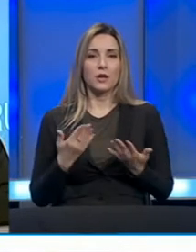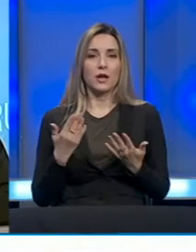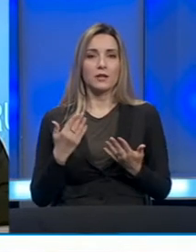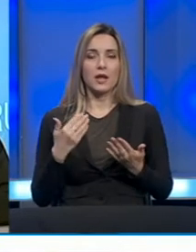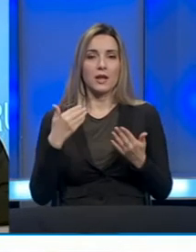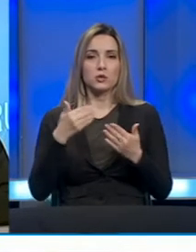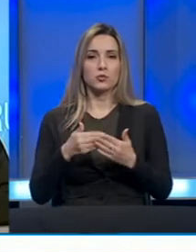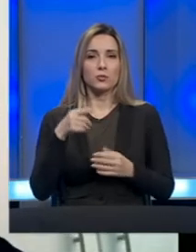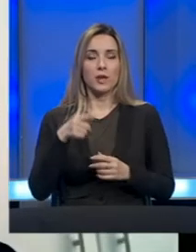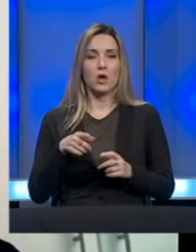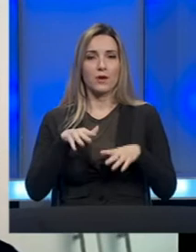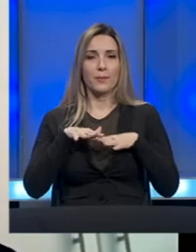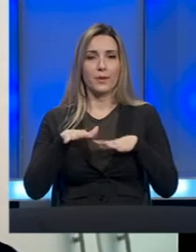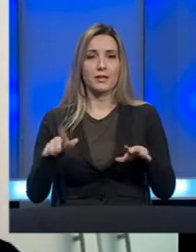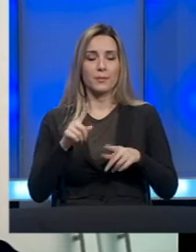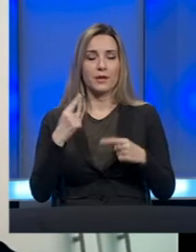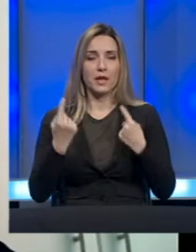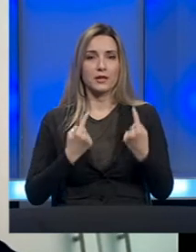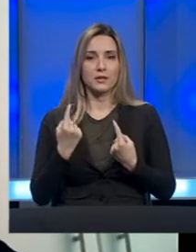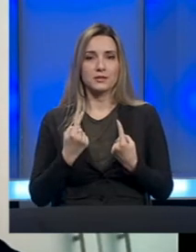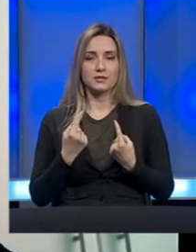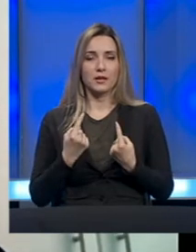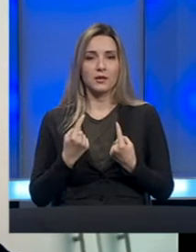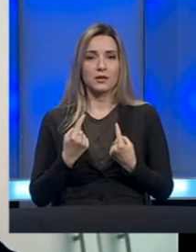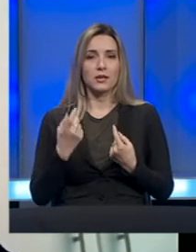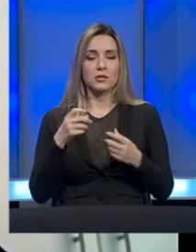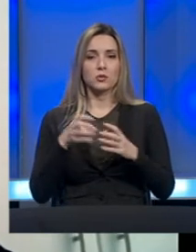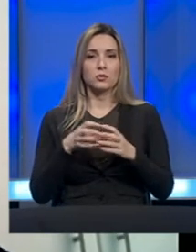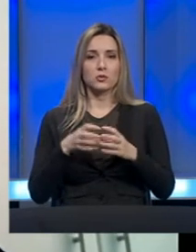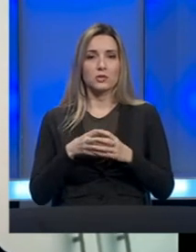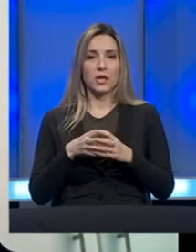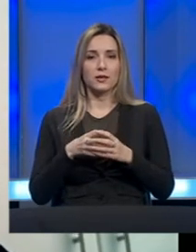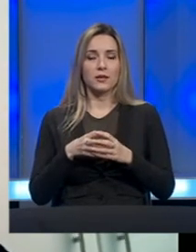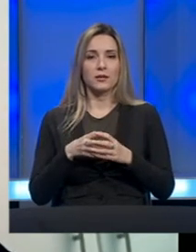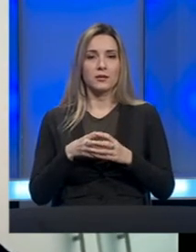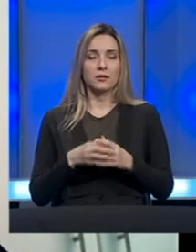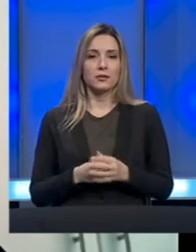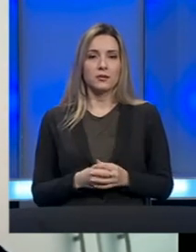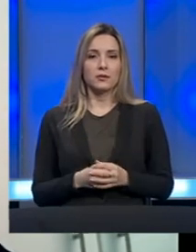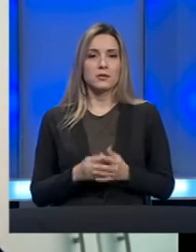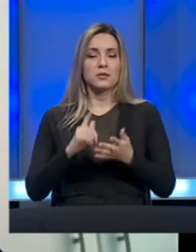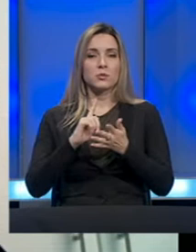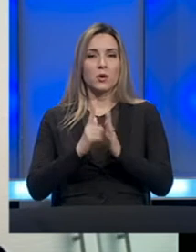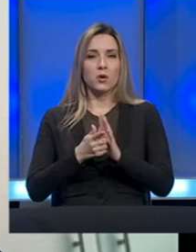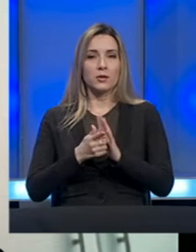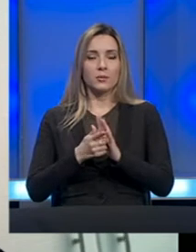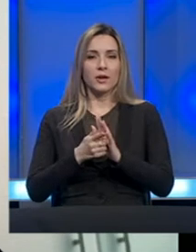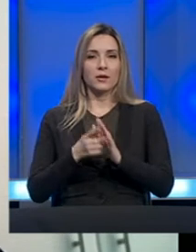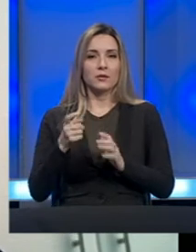nastupila ova pandemija i kriza, iz Udruženja smo odmah se